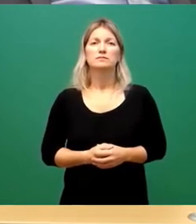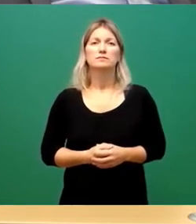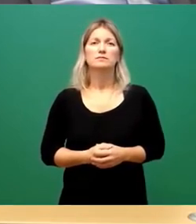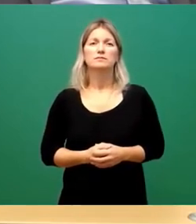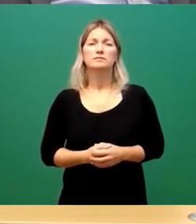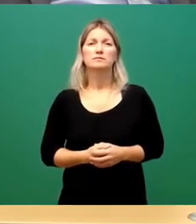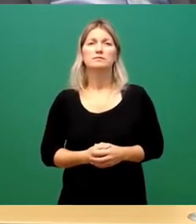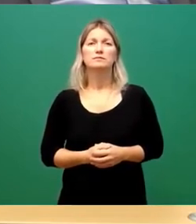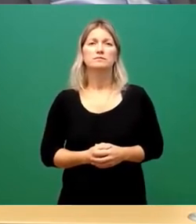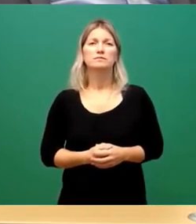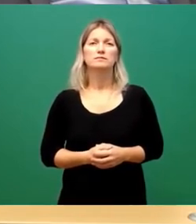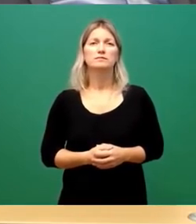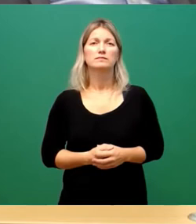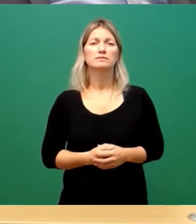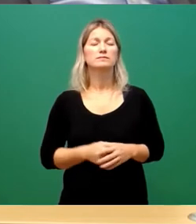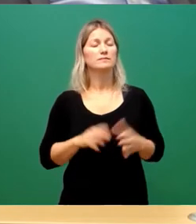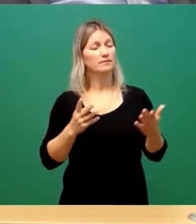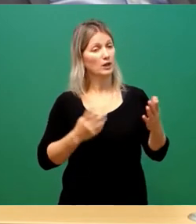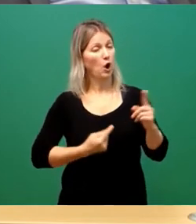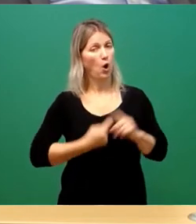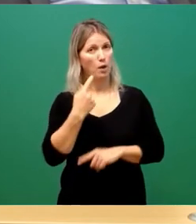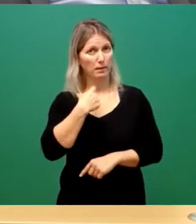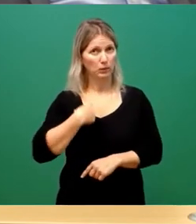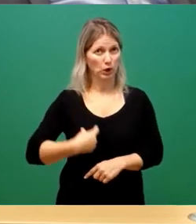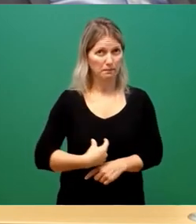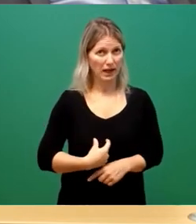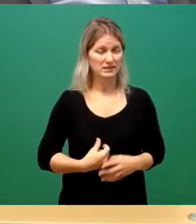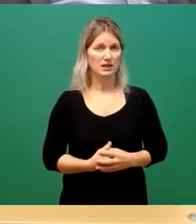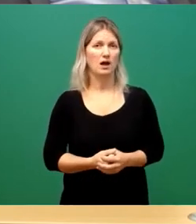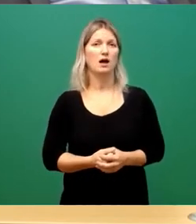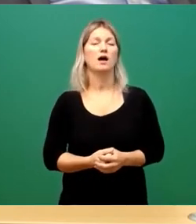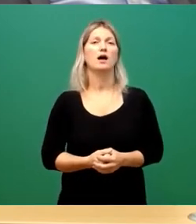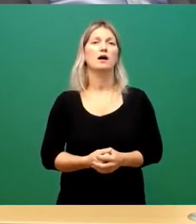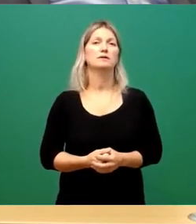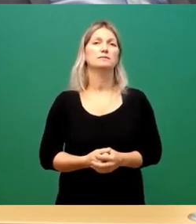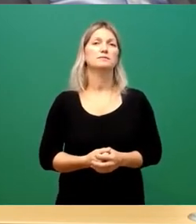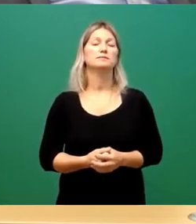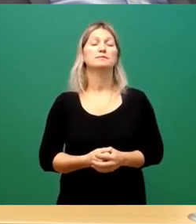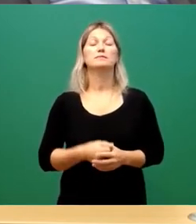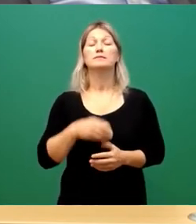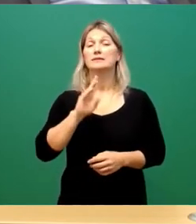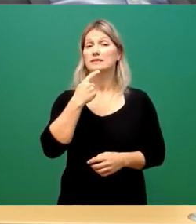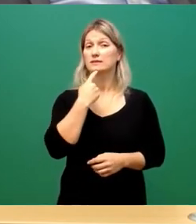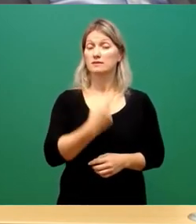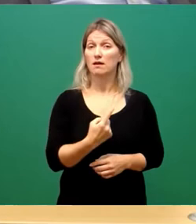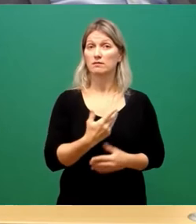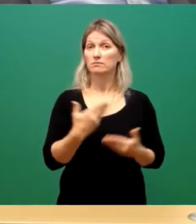Der Oberbürgermeister hat gesagt, wenn es eben keine